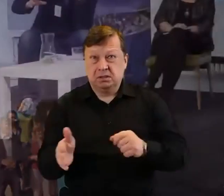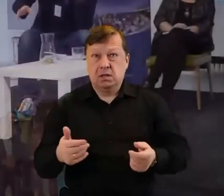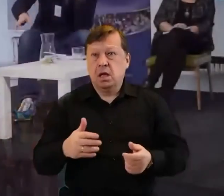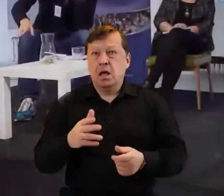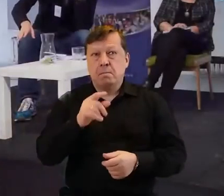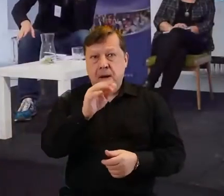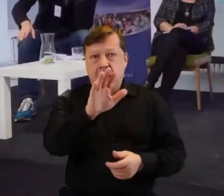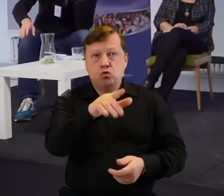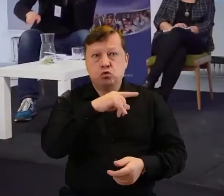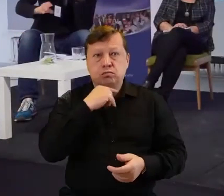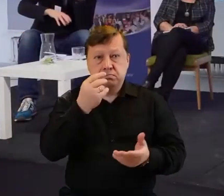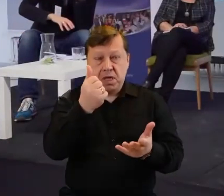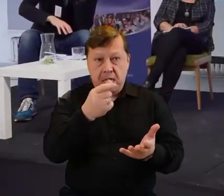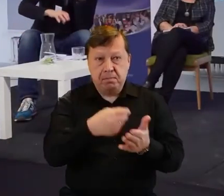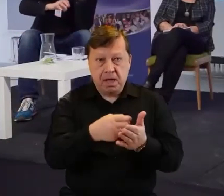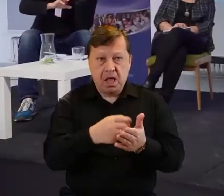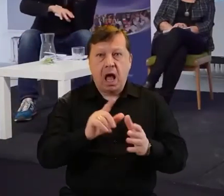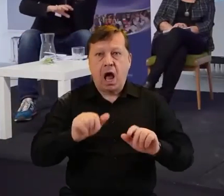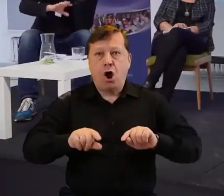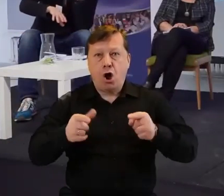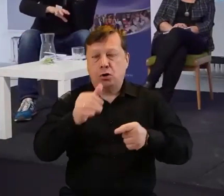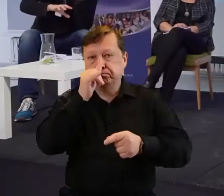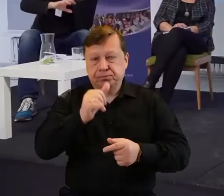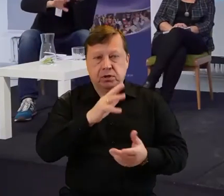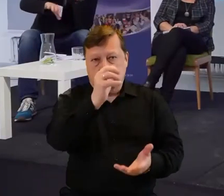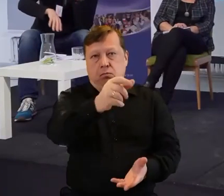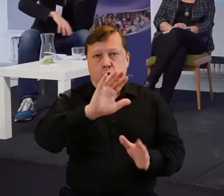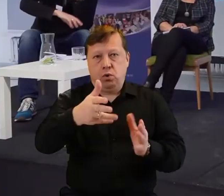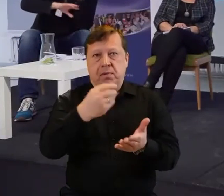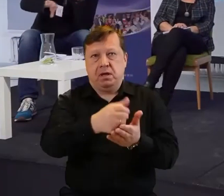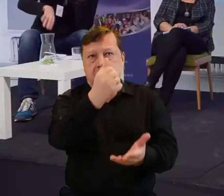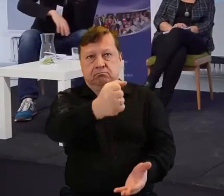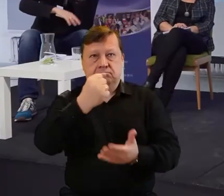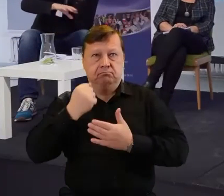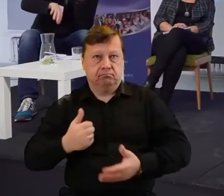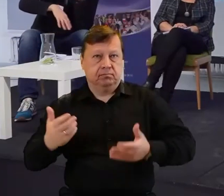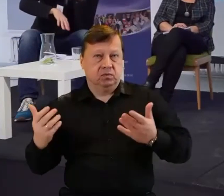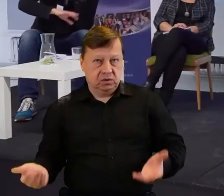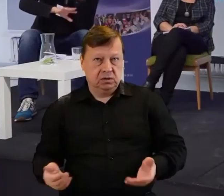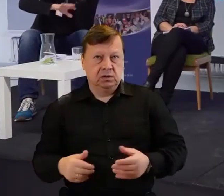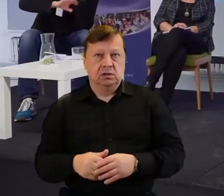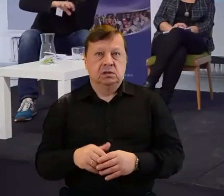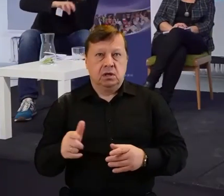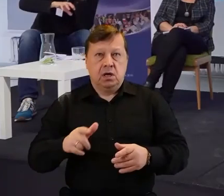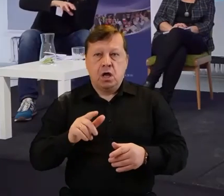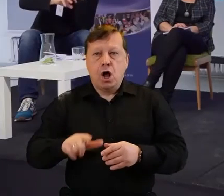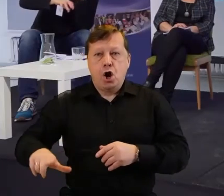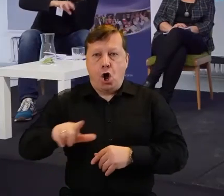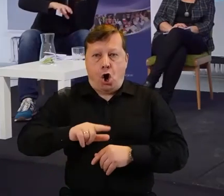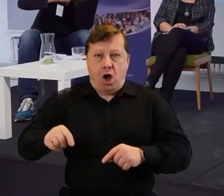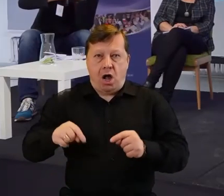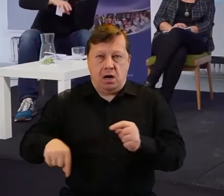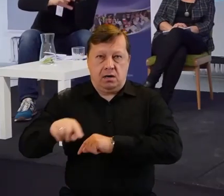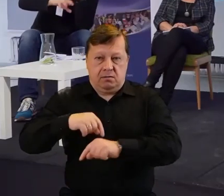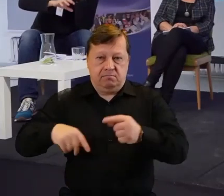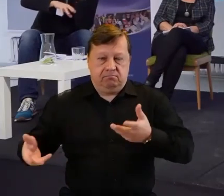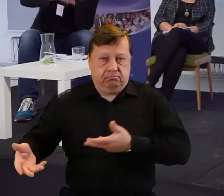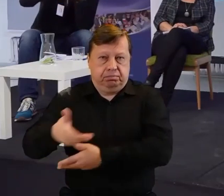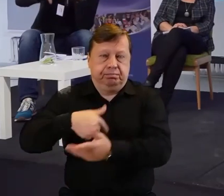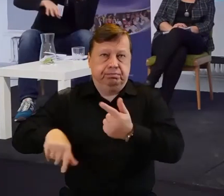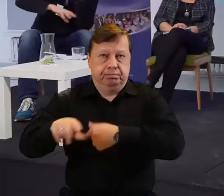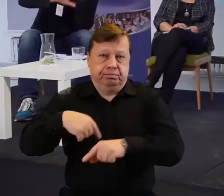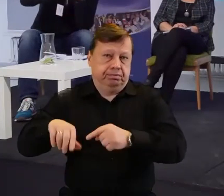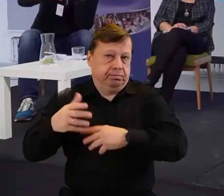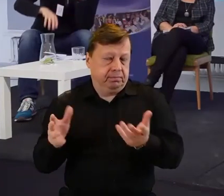pieniędzy, ale chcą, żeby ta pomoc była zrobiona dobrze, zwracają się do mnie. Wydaje mi się, że ten model można replikować też mocno lokalnie, bo on jest też mocno osadzony lokalnie, specjalnie, nie